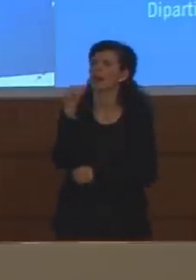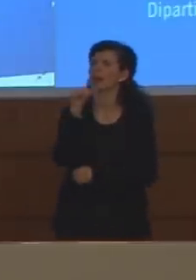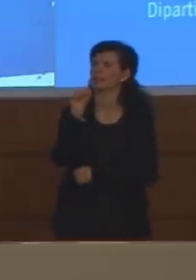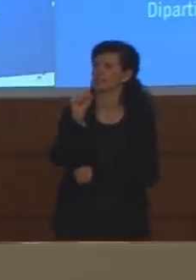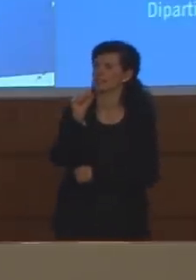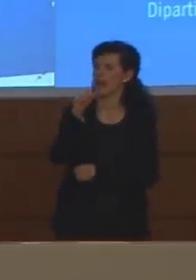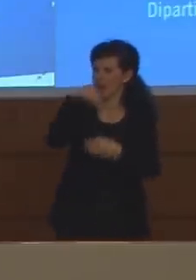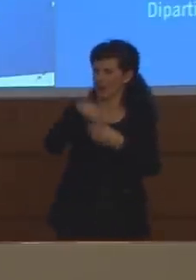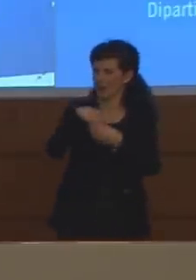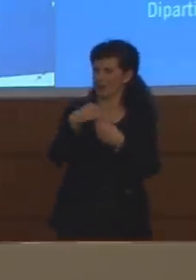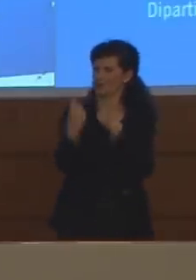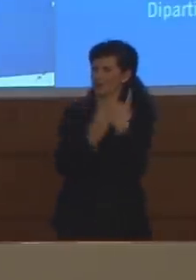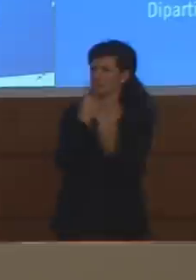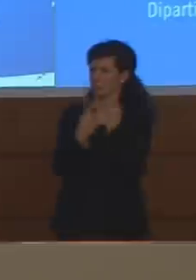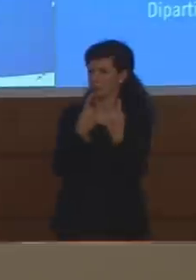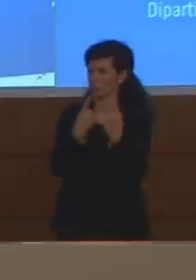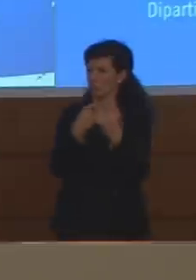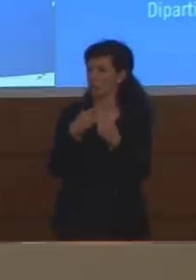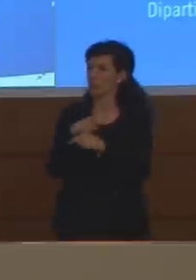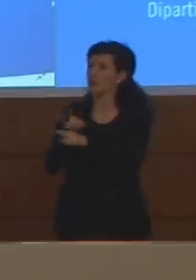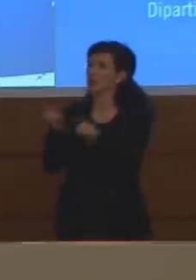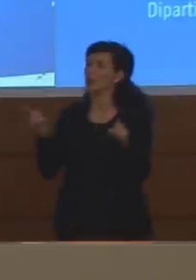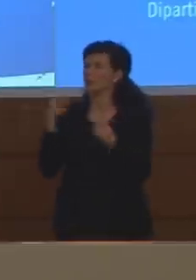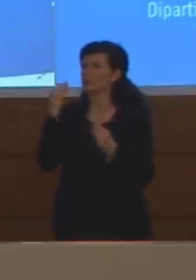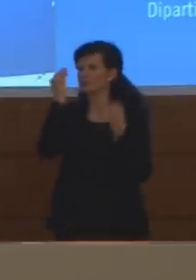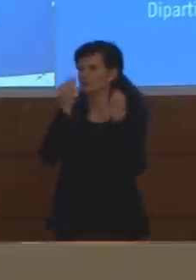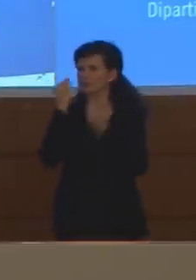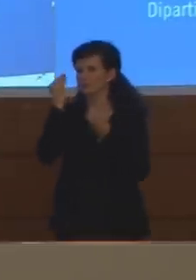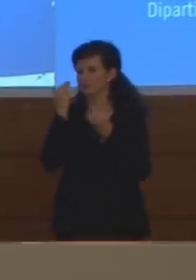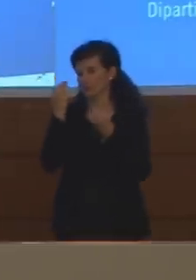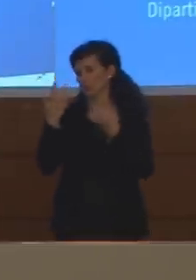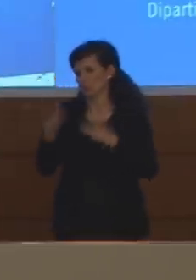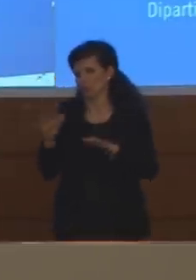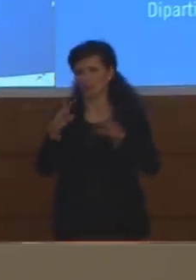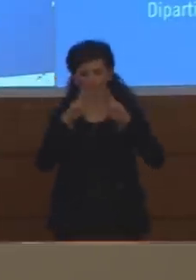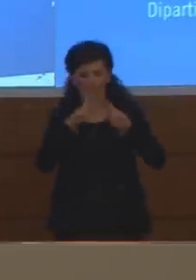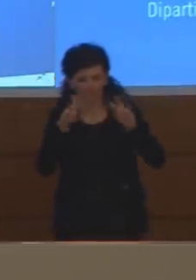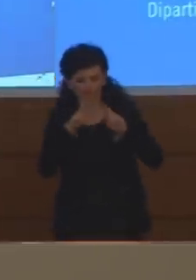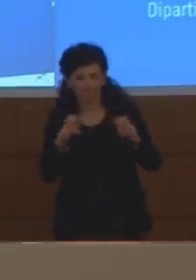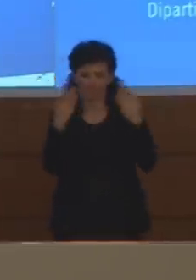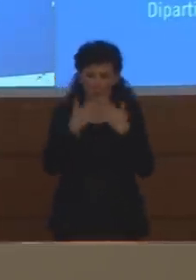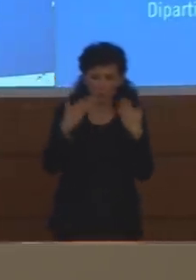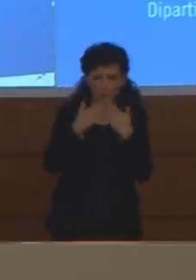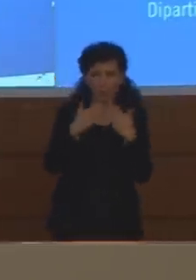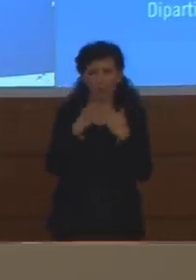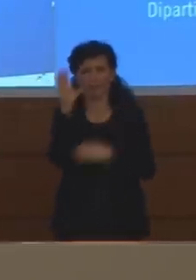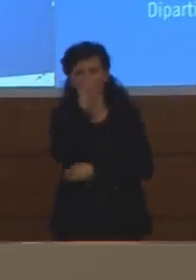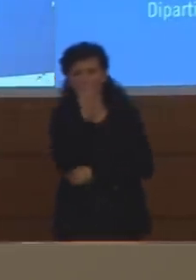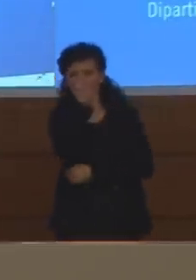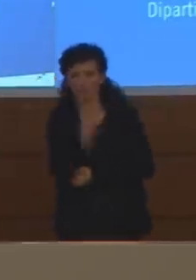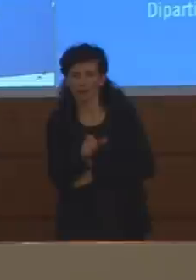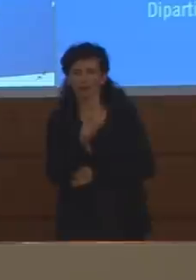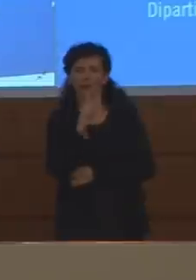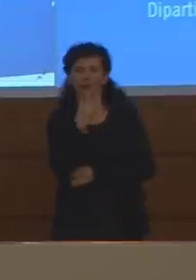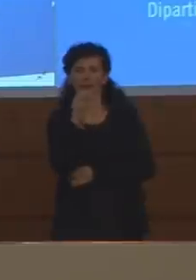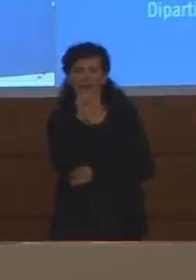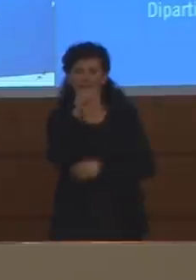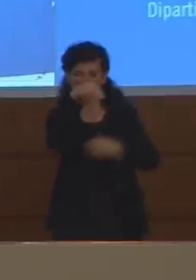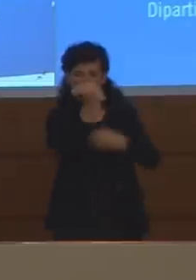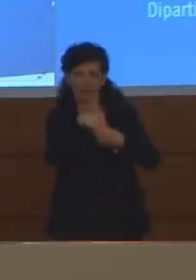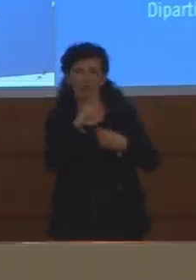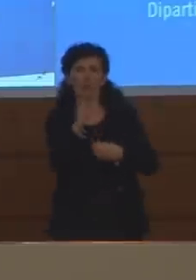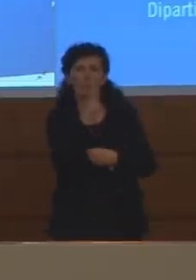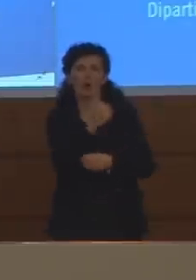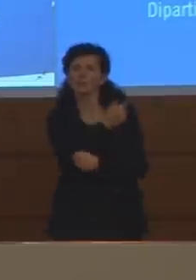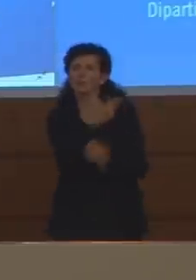intenzione di ormai sono stati diversi studi sulle RSA per cercare di capire quante persone sono veramente morti se ho capito bene